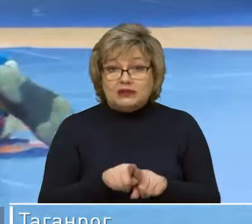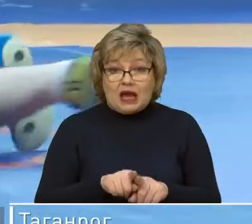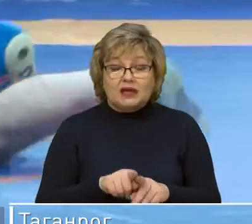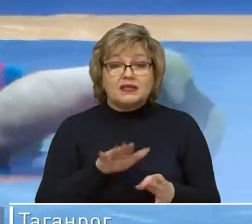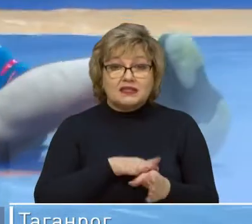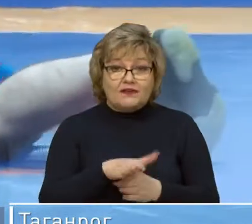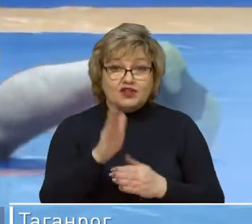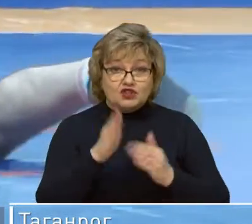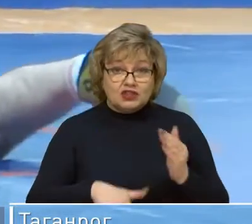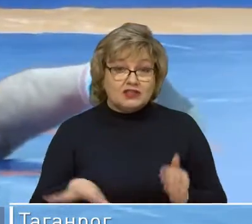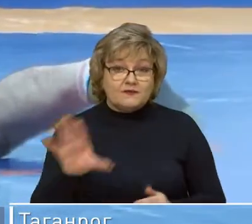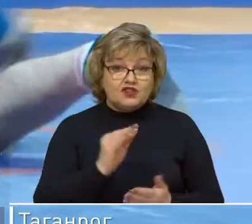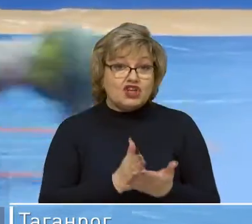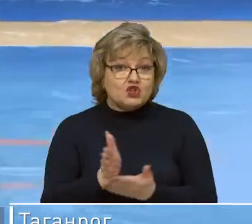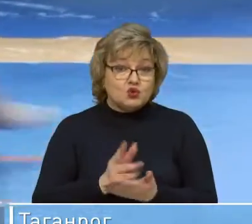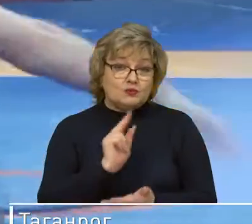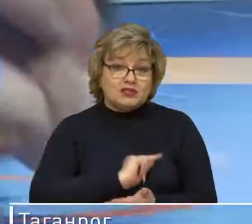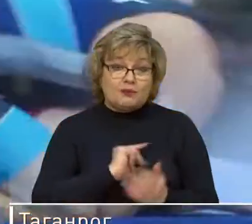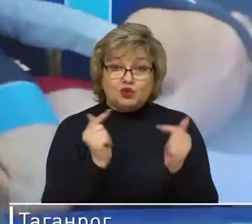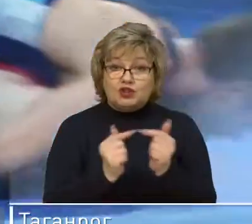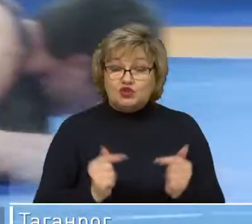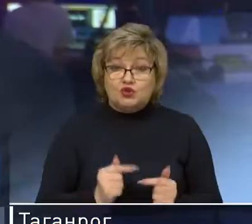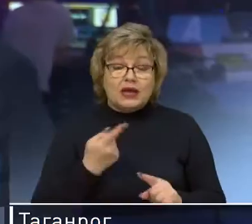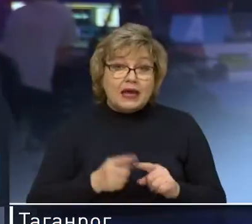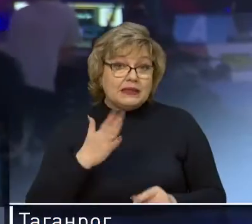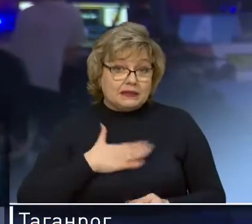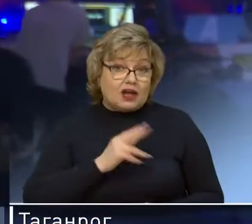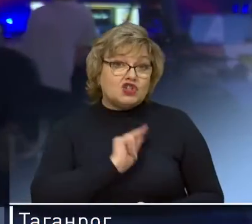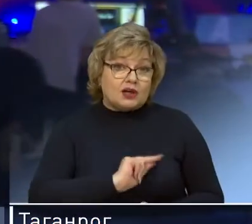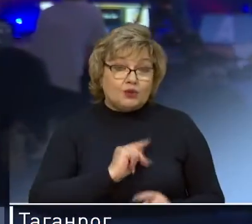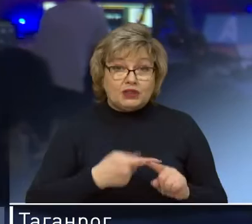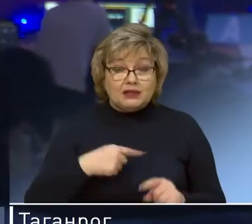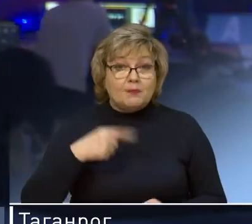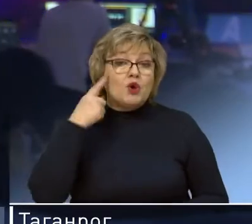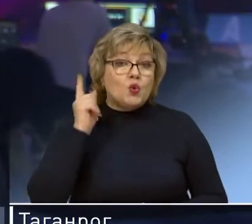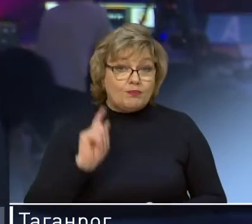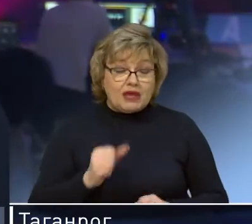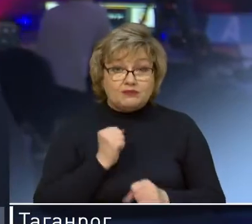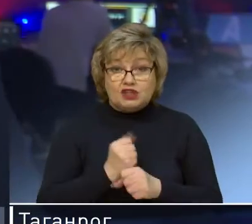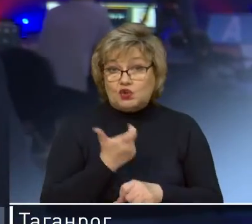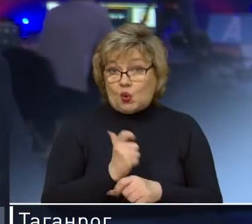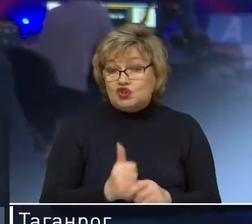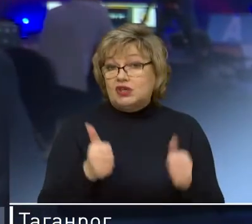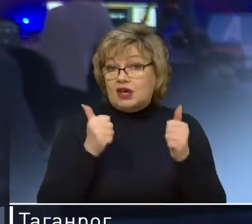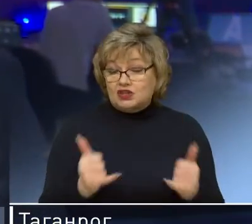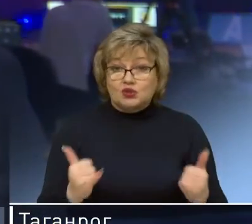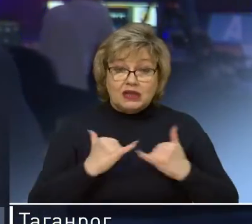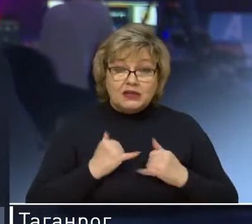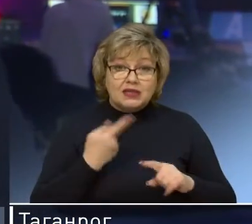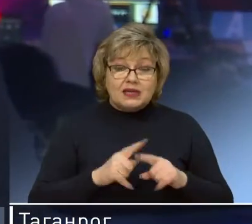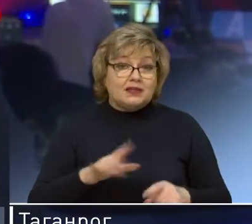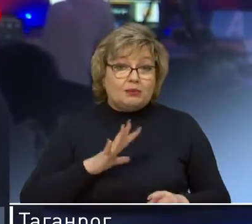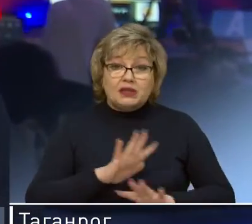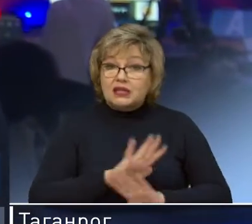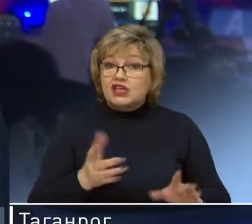завершило. Все службы сработали очень четко. Я хочу сказать, что это наша работа. И это мы умеем делать достаточно хорошо. Поэтому для нас это было не очень